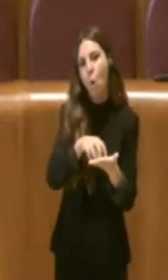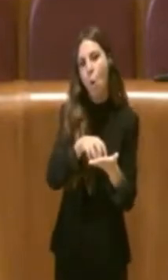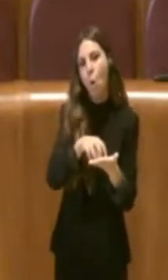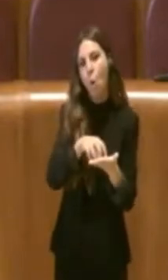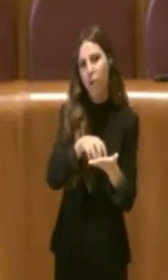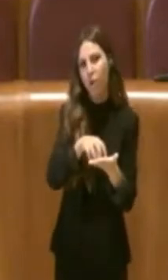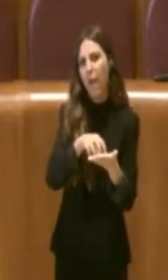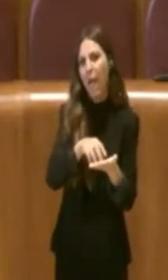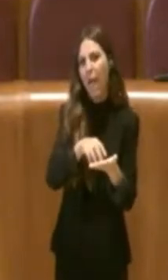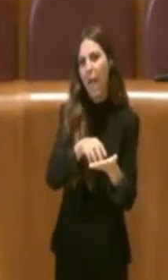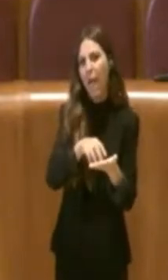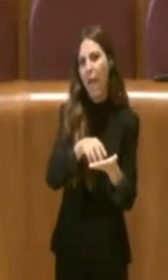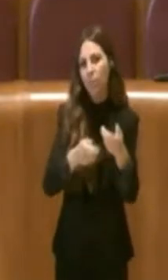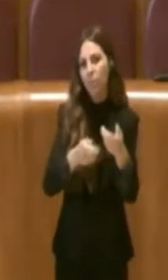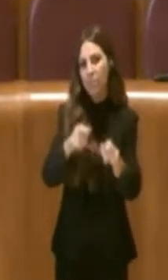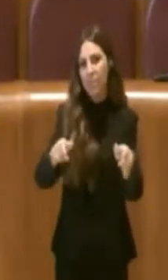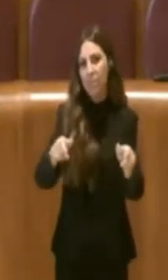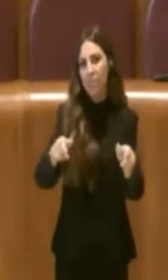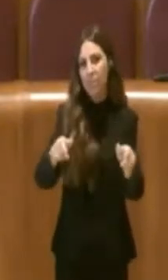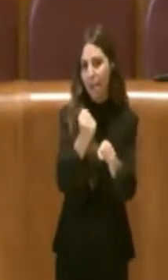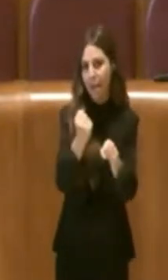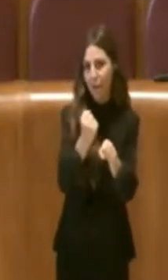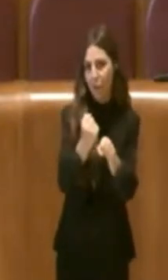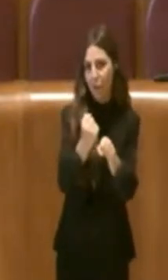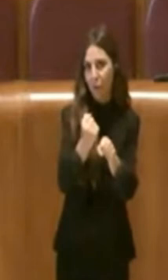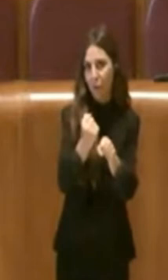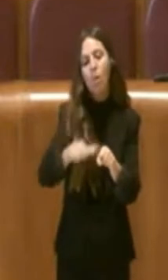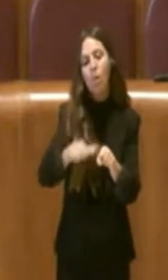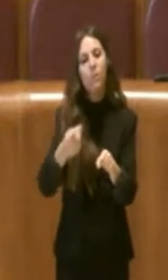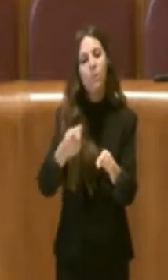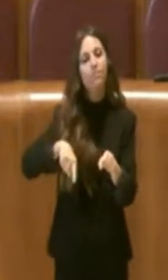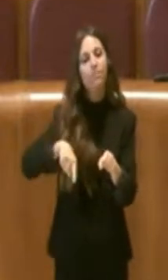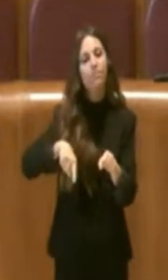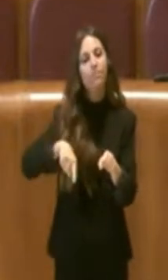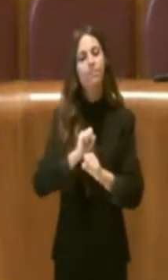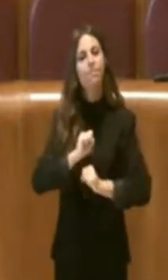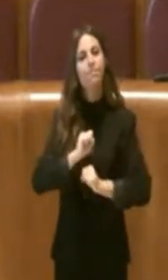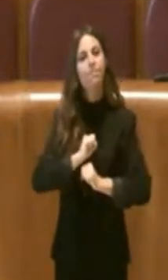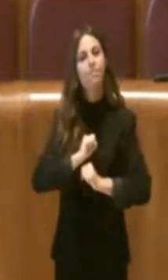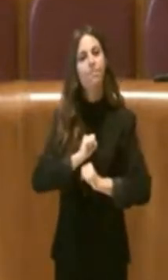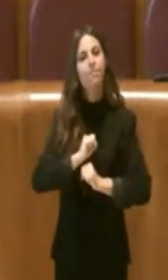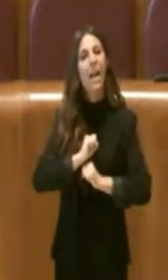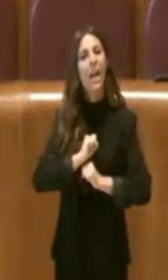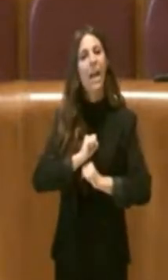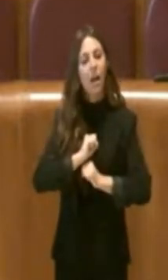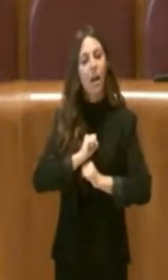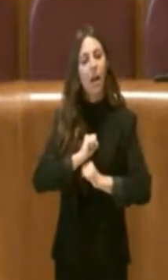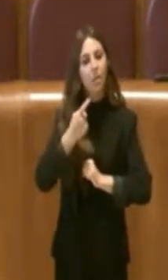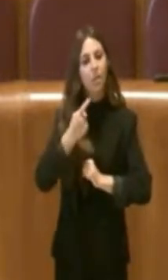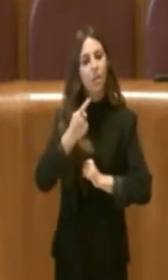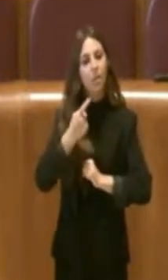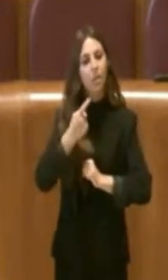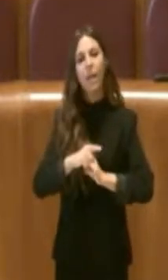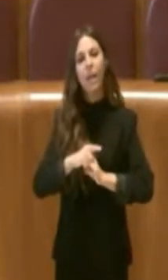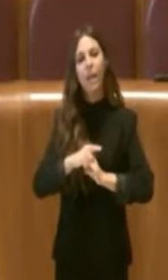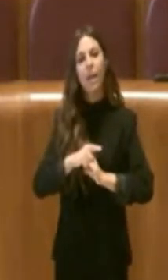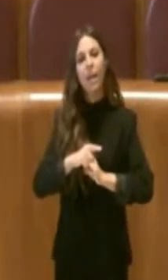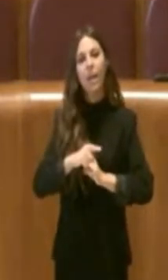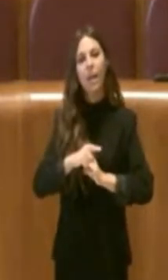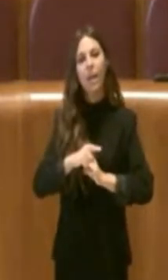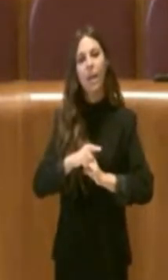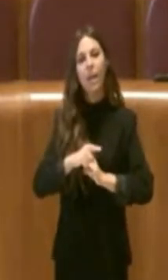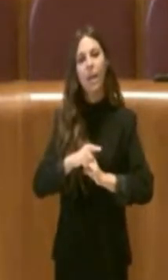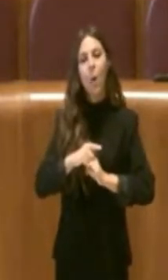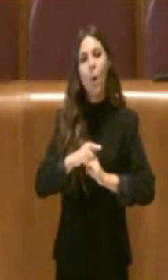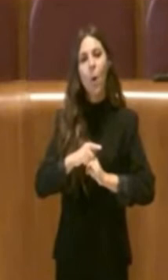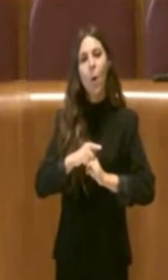e ad aiutare questi operatori perché siamo tutti convinti che è un presidio importante di aggregazione